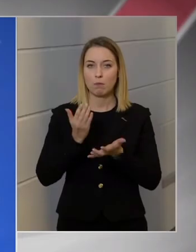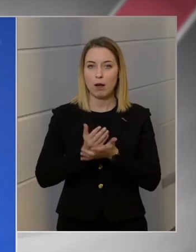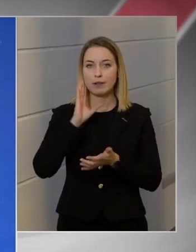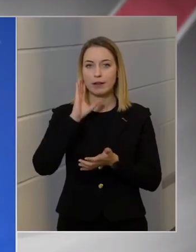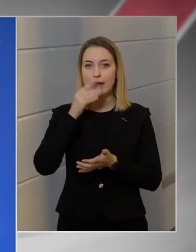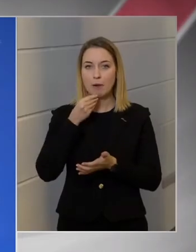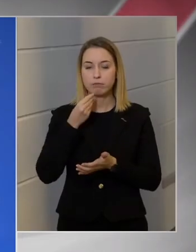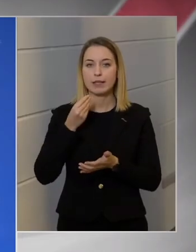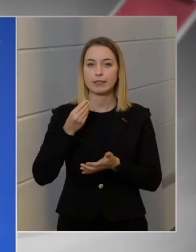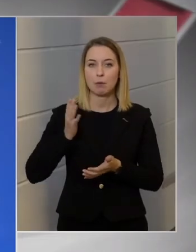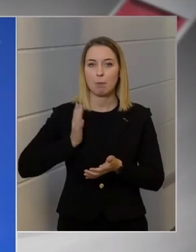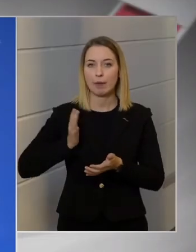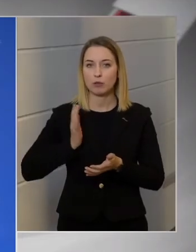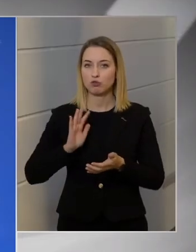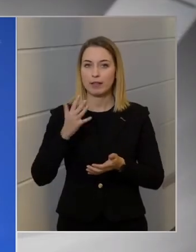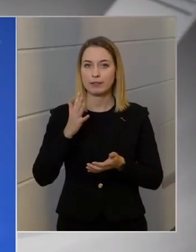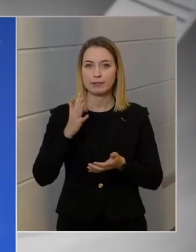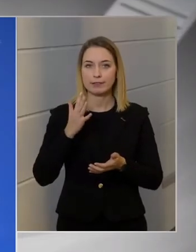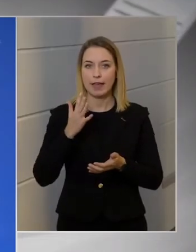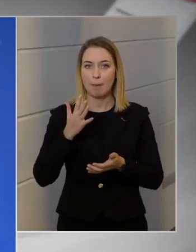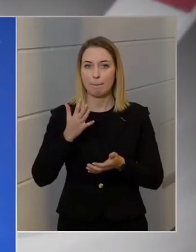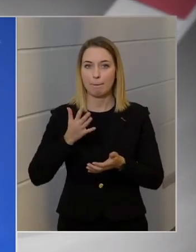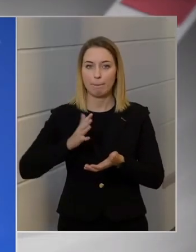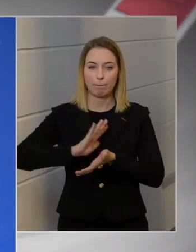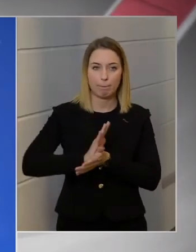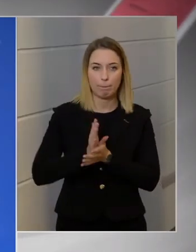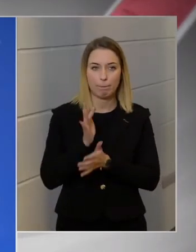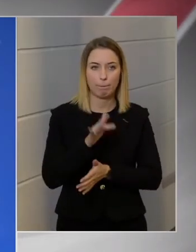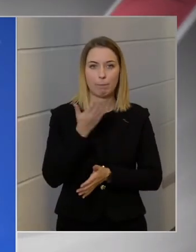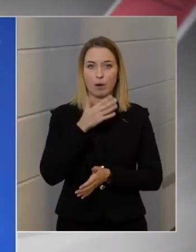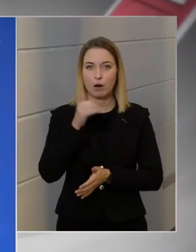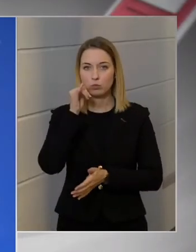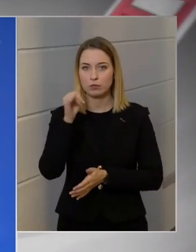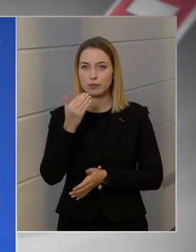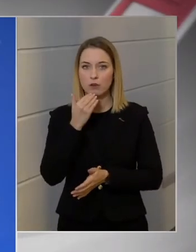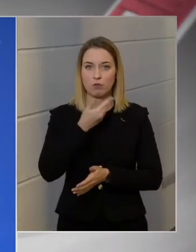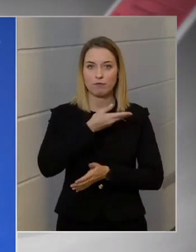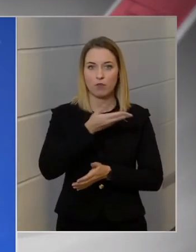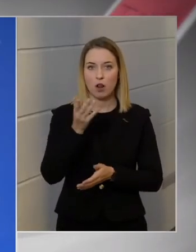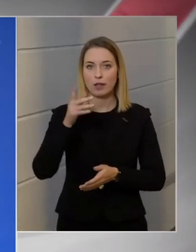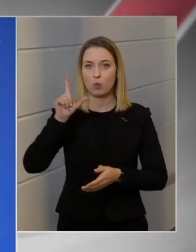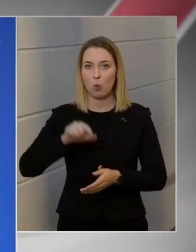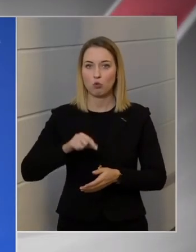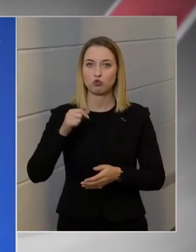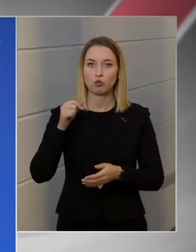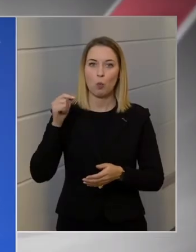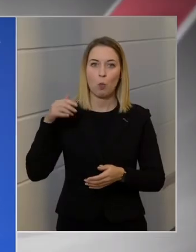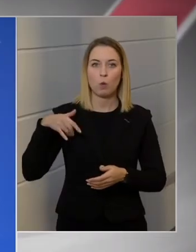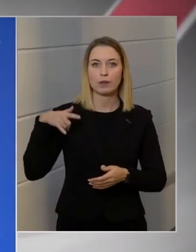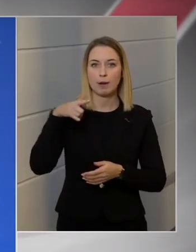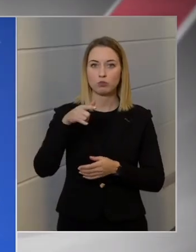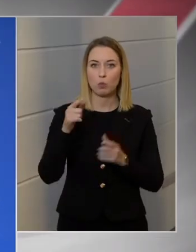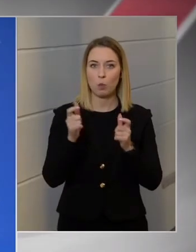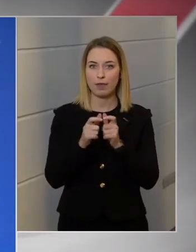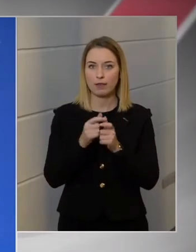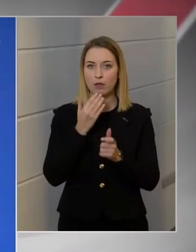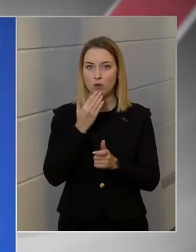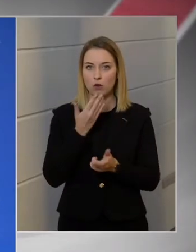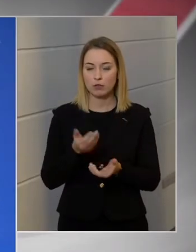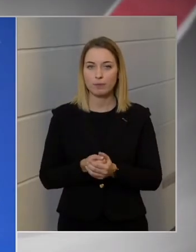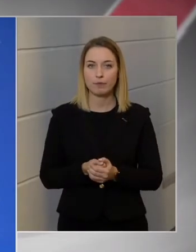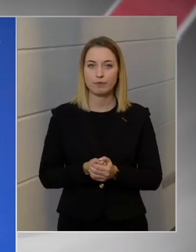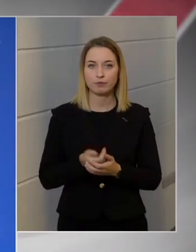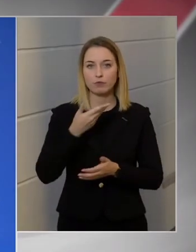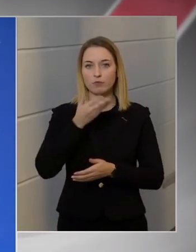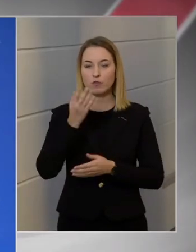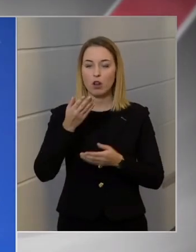pároslábbal tipró módon kell mondjuk utazni, hogyha valaki olcsó repülőjéget vesz és fapadoson utazik. Ha